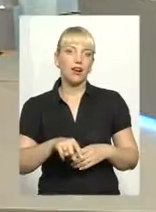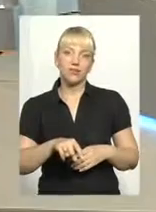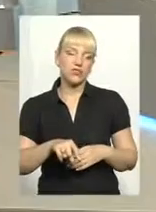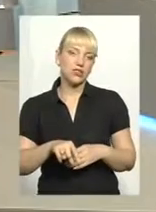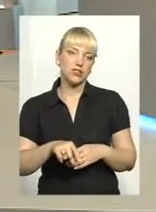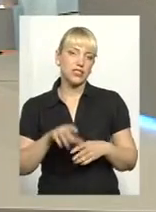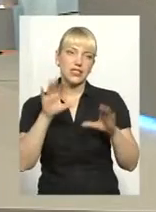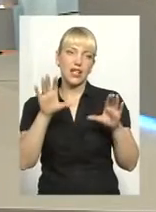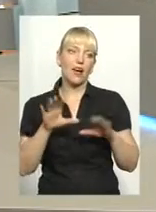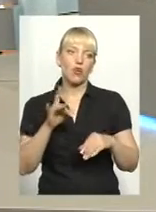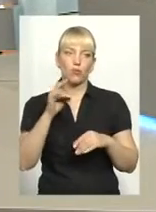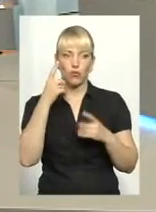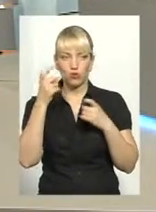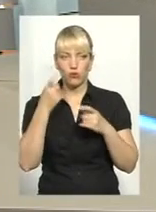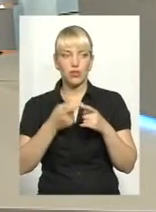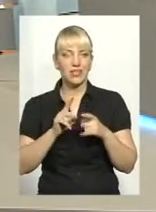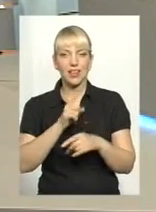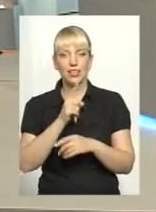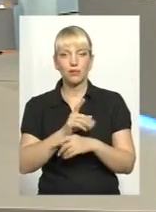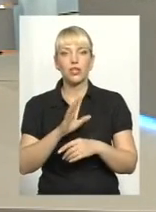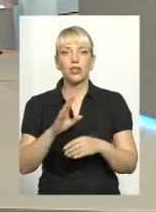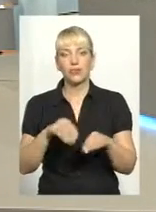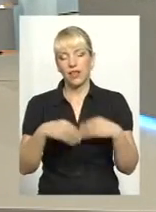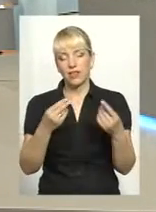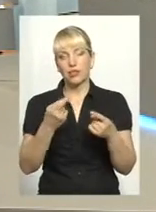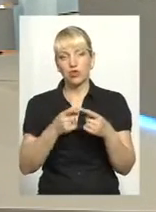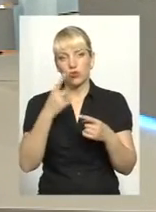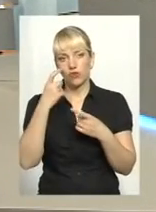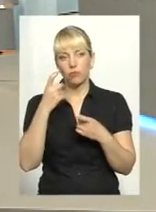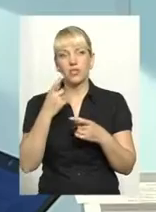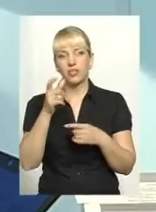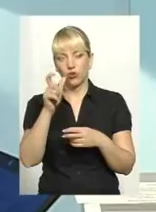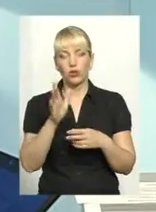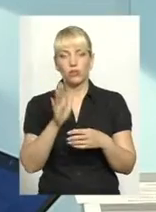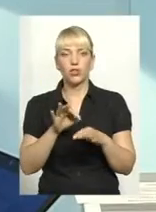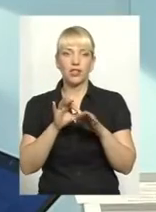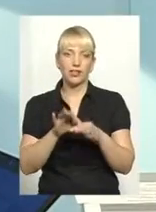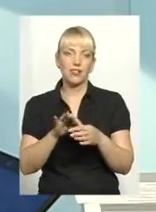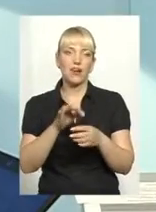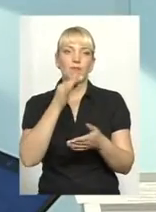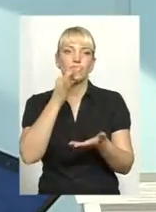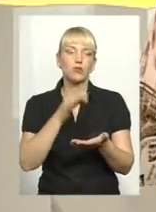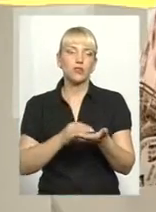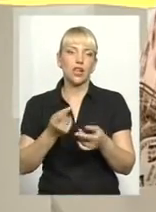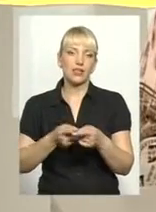бути... про інформацію це не забороняє. Надати нам цю інформацію він просто буде нести відповідну відповідальність за це.